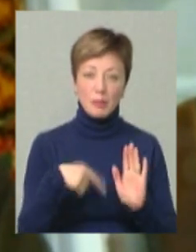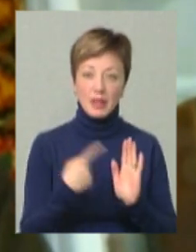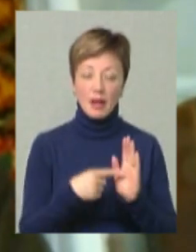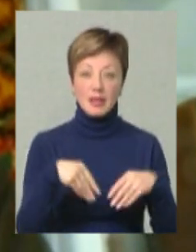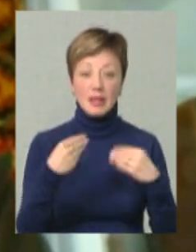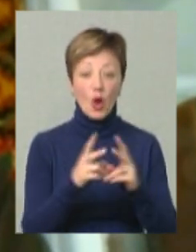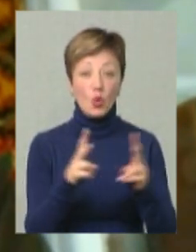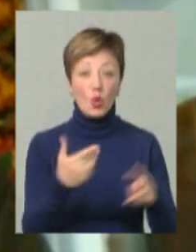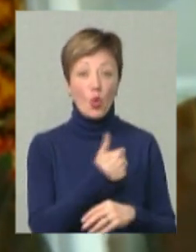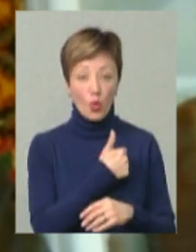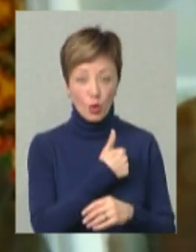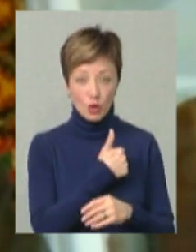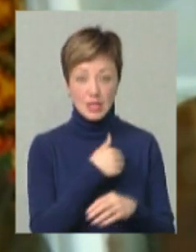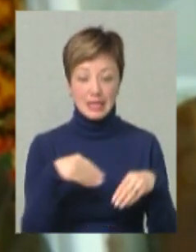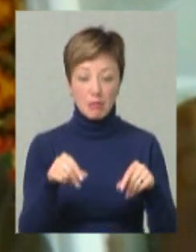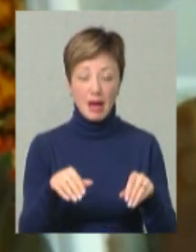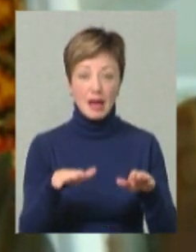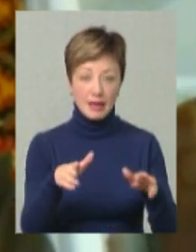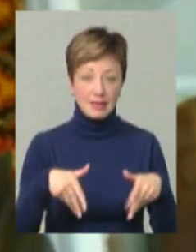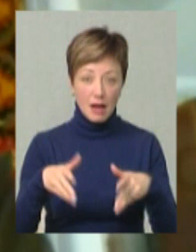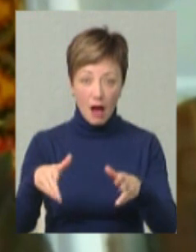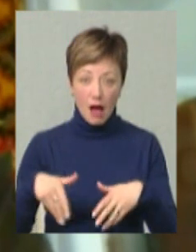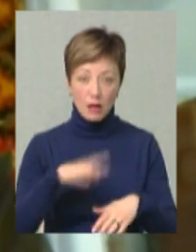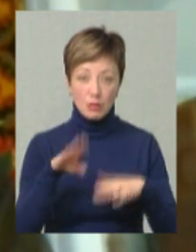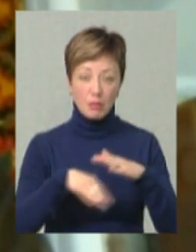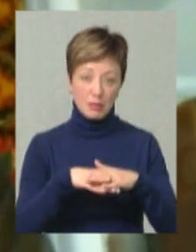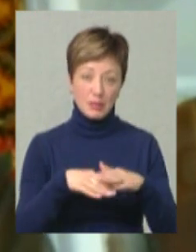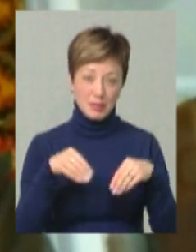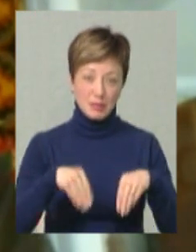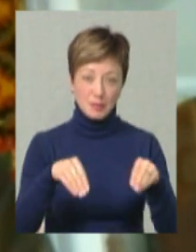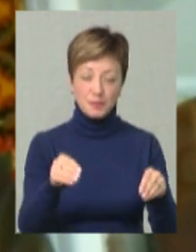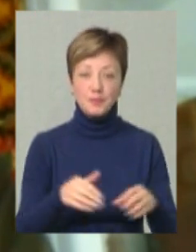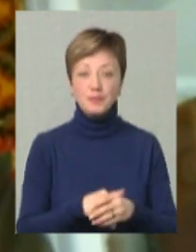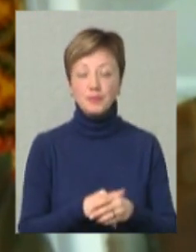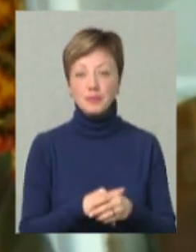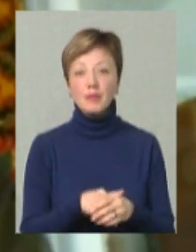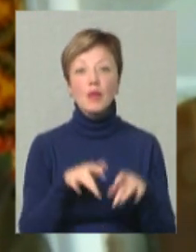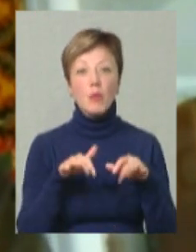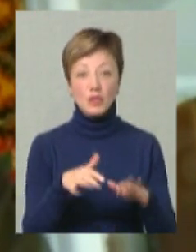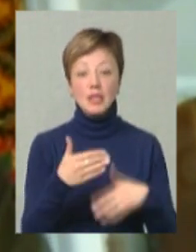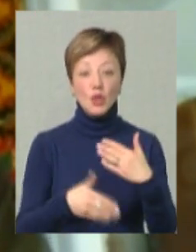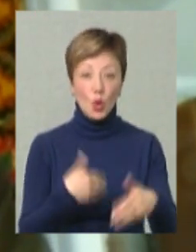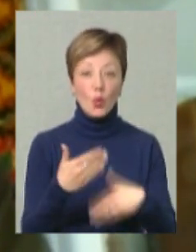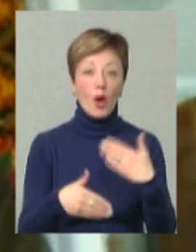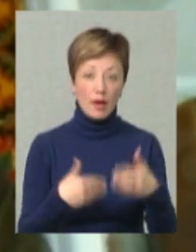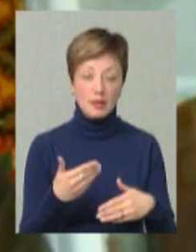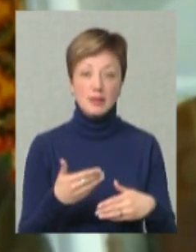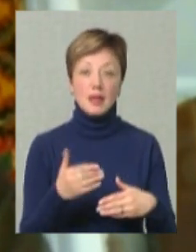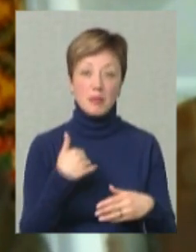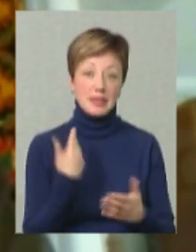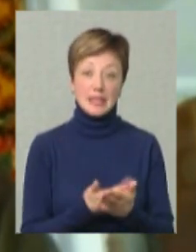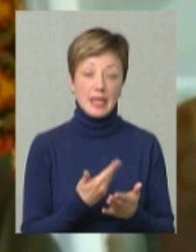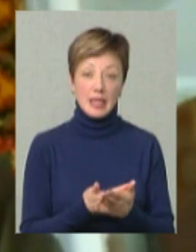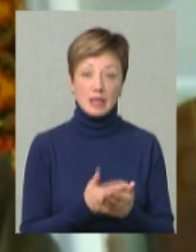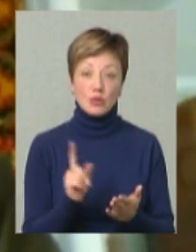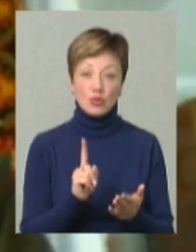надання тим, хто хоче, земельних ділянок підгороди. Ну, тобто, процес рухається, і мені